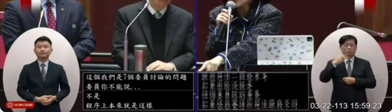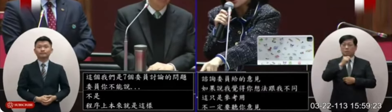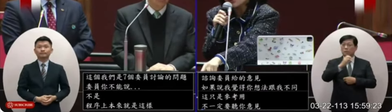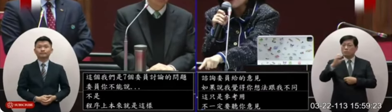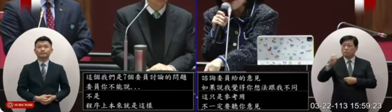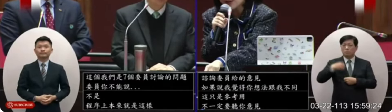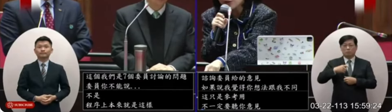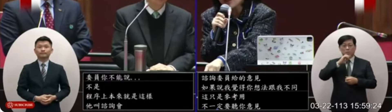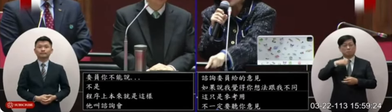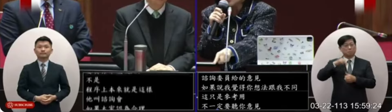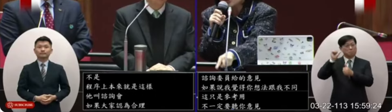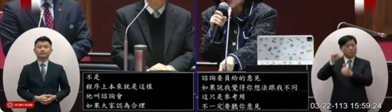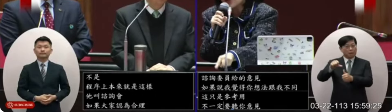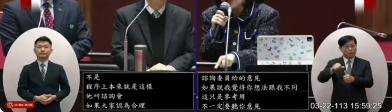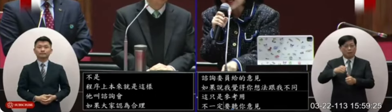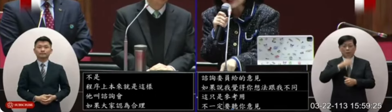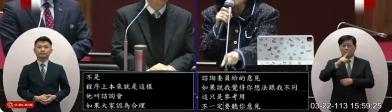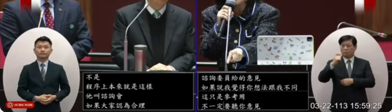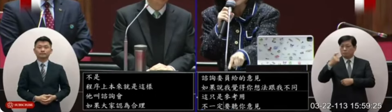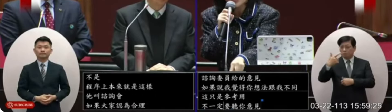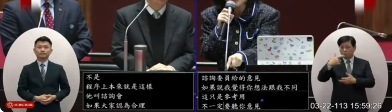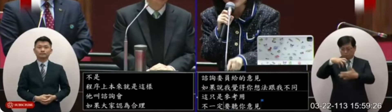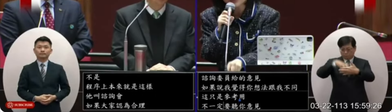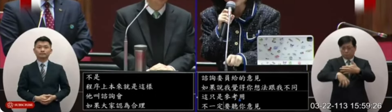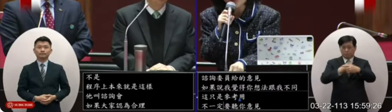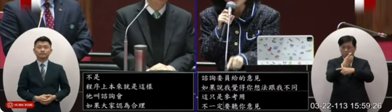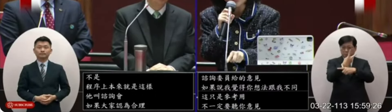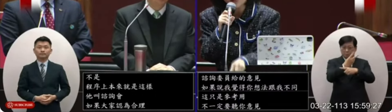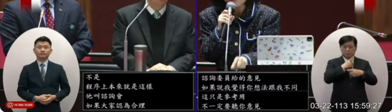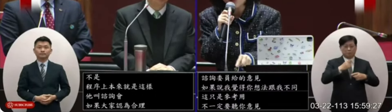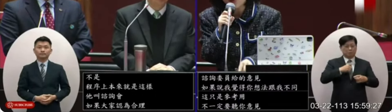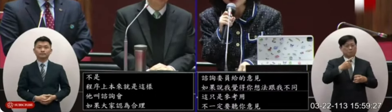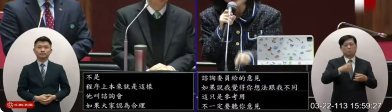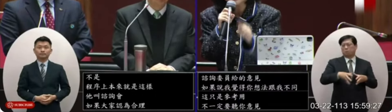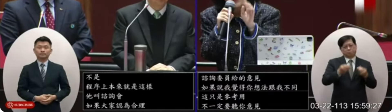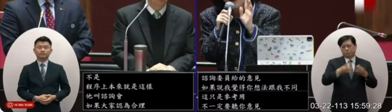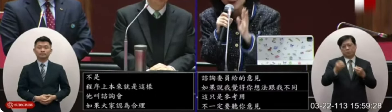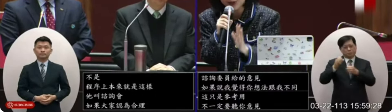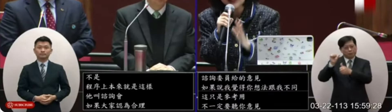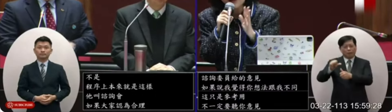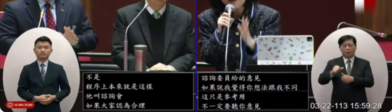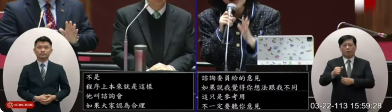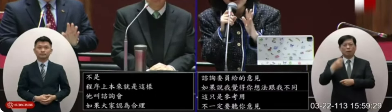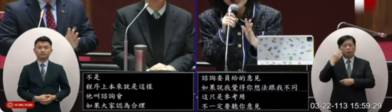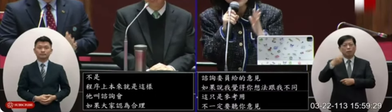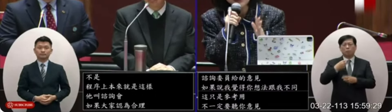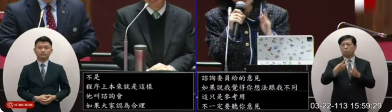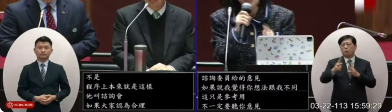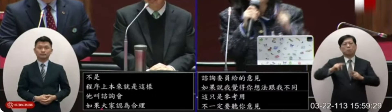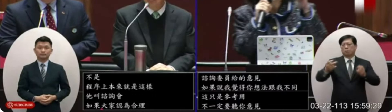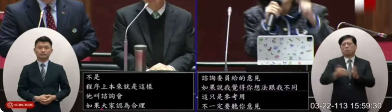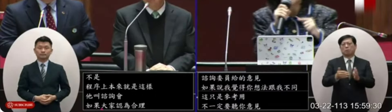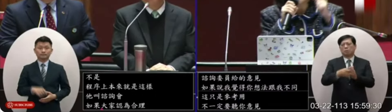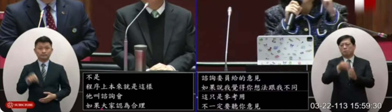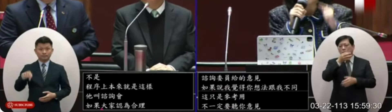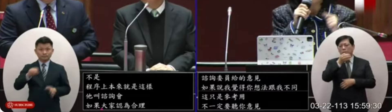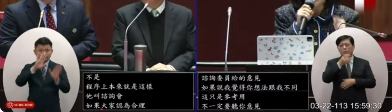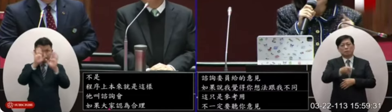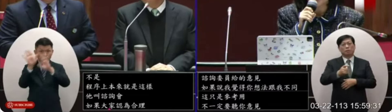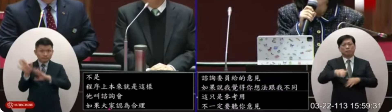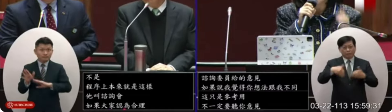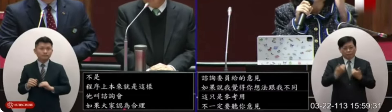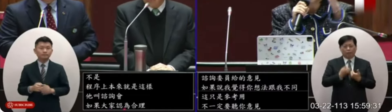當時NCC的處理方式16個人裡面有12個諮詢委員認為沒有問題然後他們決定要發函改進更好